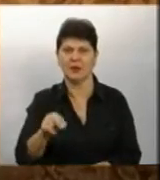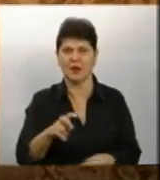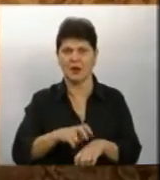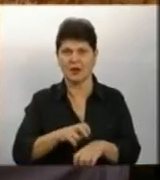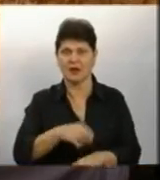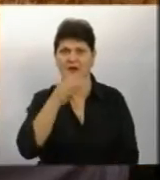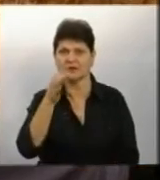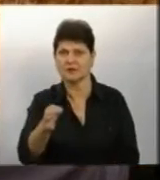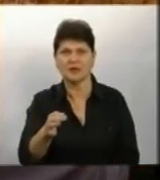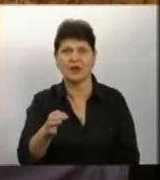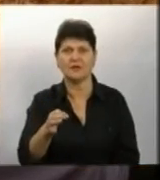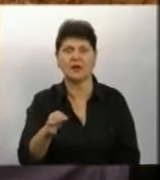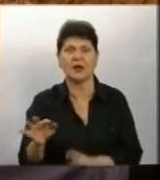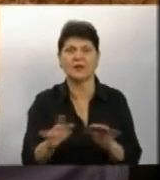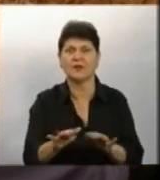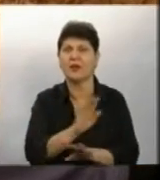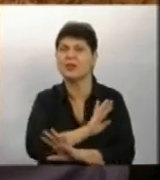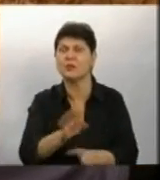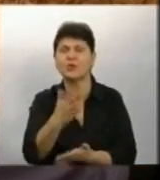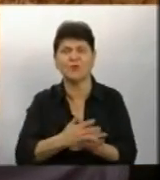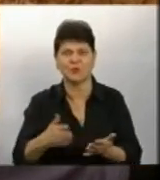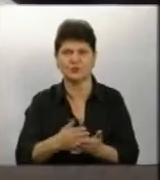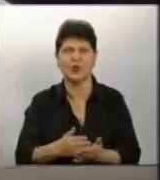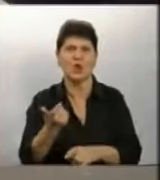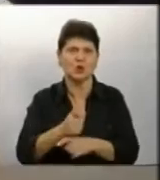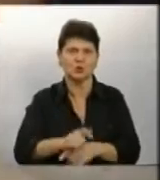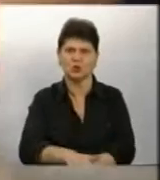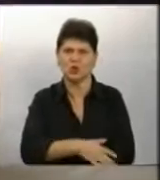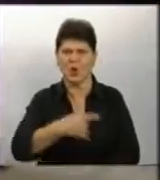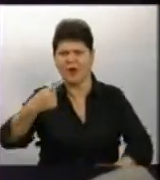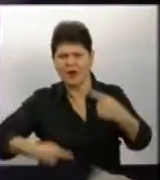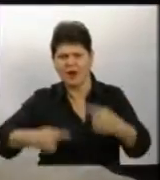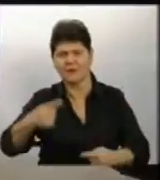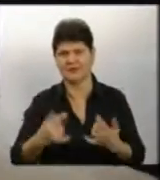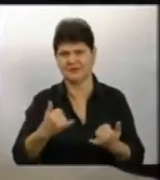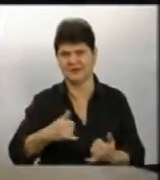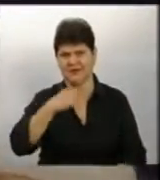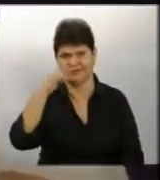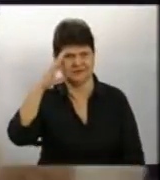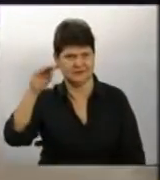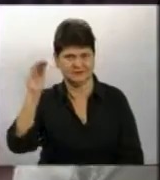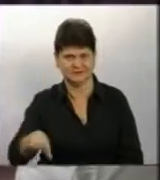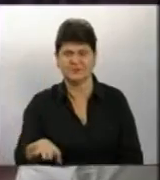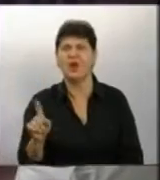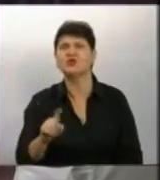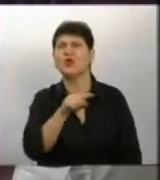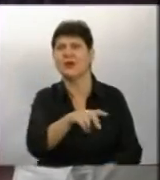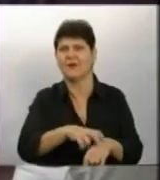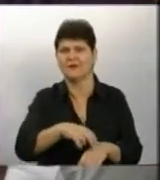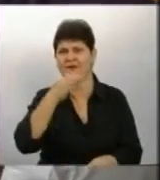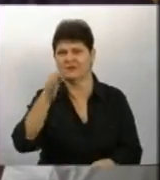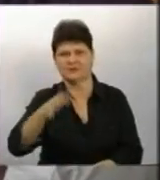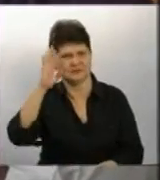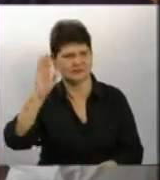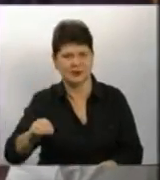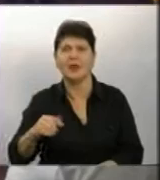зможе шевелитися, ми дуже довго з цим сперечалися, зараз ми взагалі на це не звертаємо уваги, що вони там кажуть, хай кажуть,